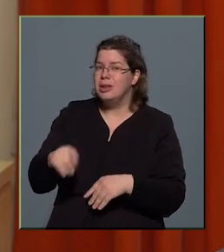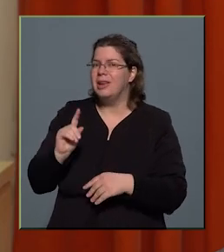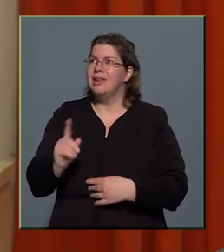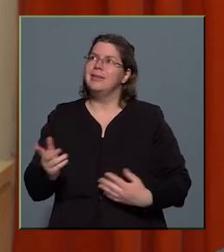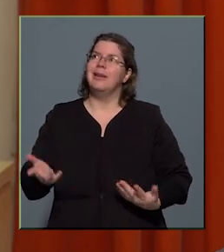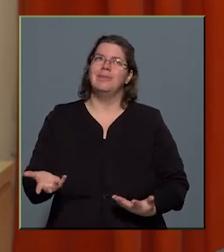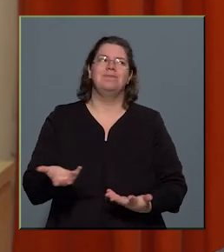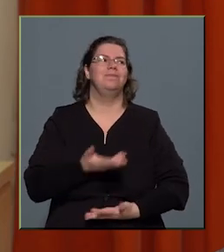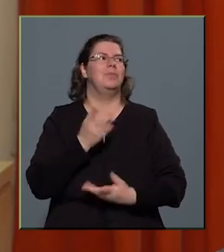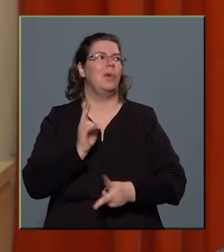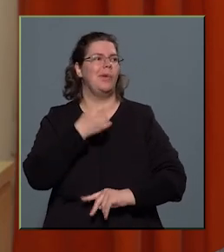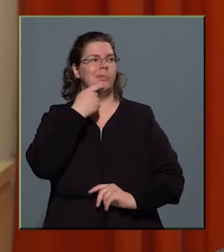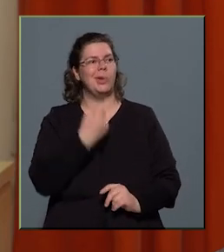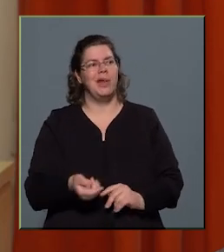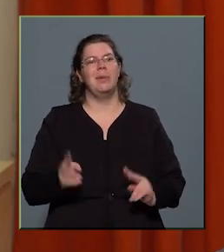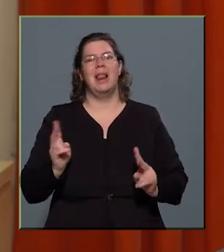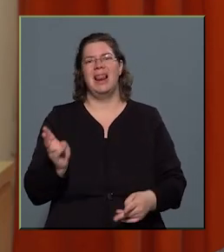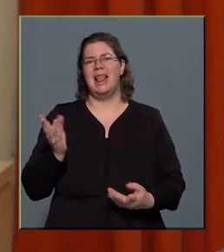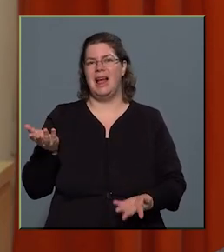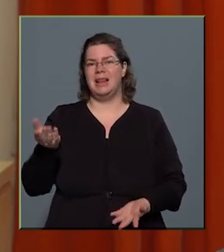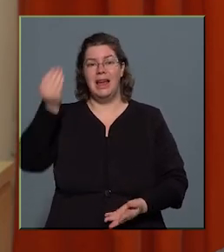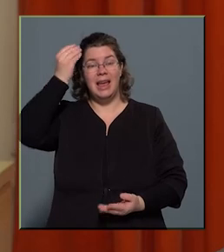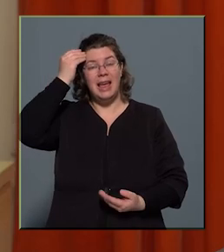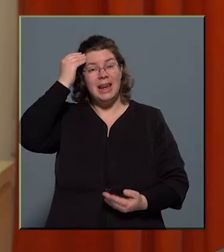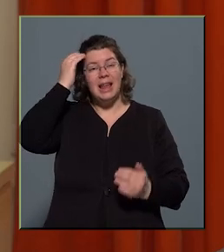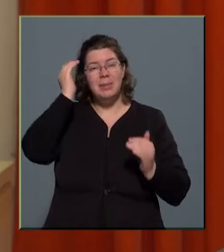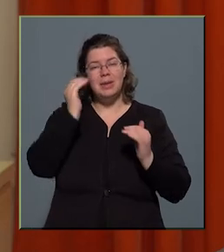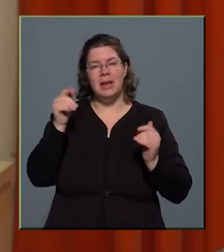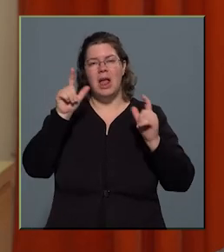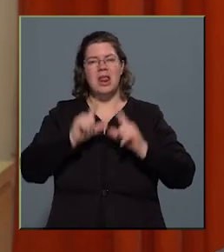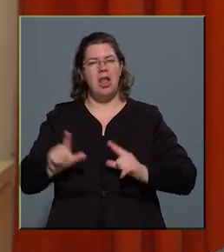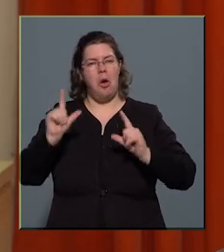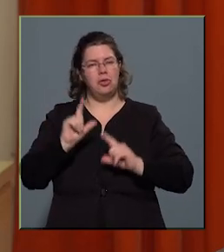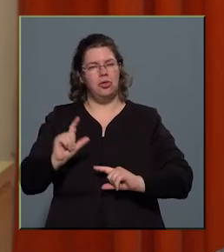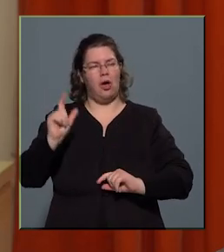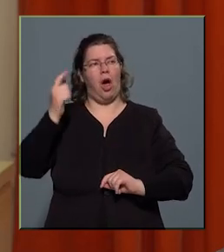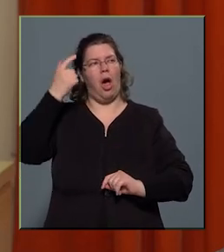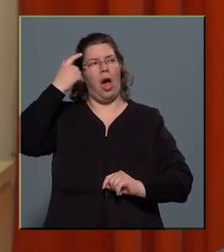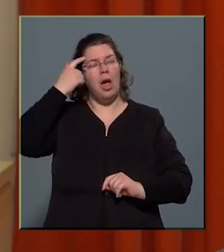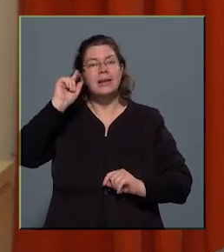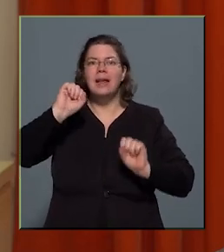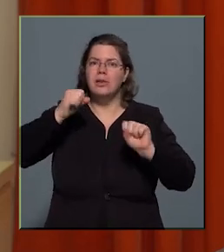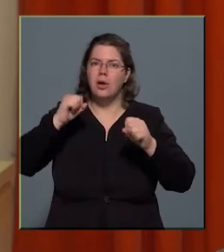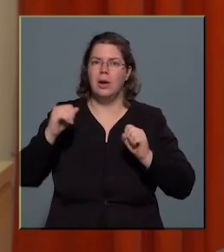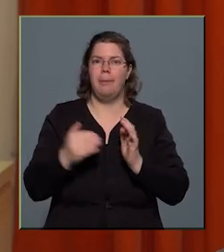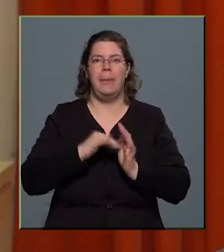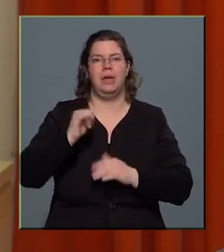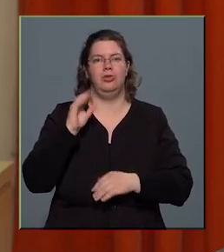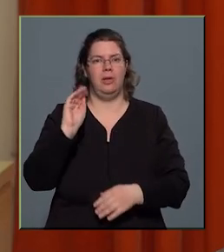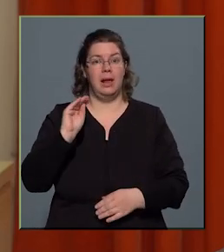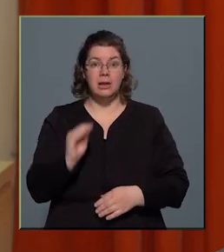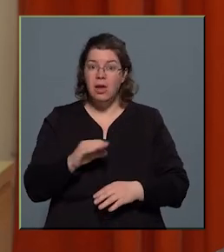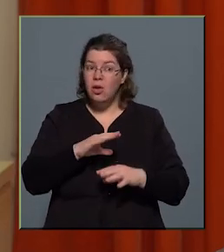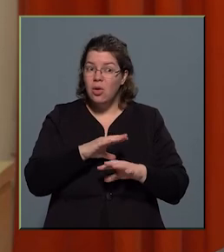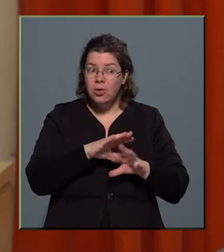egy, hogy mondjam, lehet, hogy értelmi szinten lassan átmegy, de gyakorlatilag mégis azt jelenti, hogy a gyerek nem